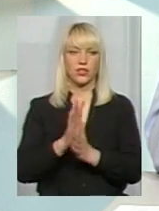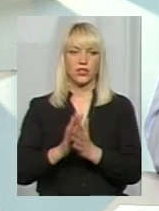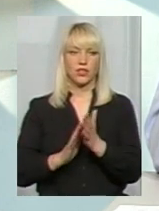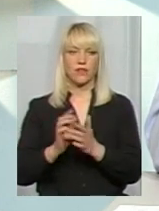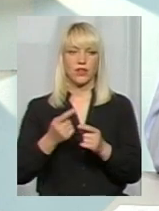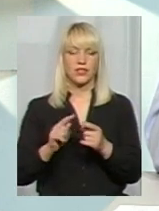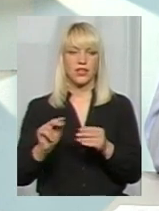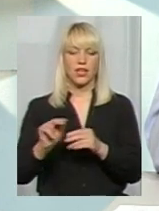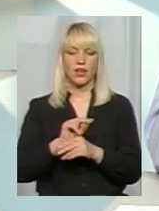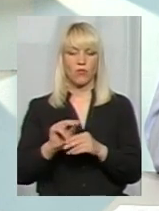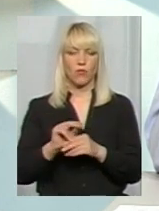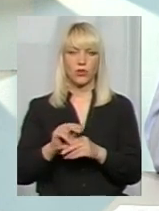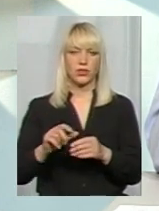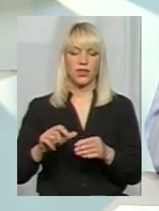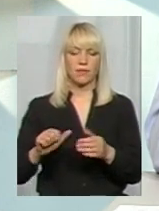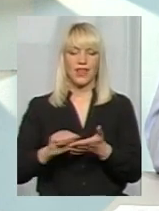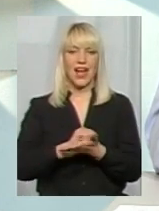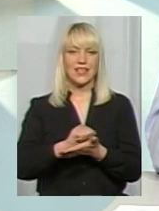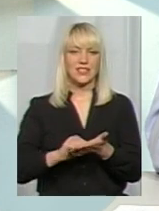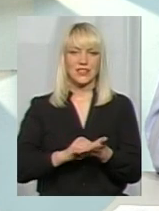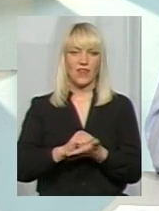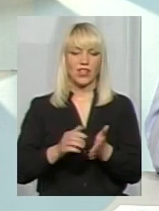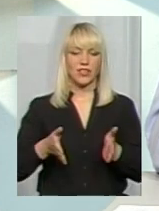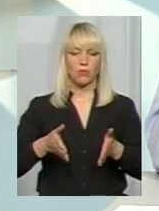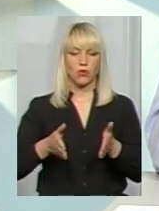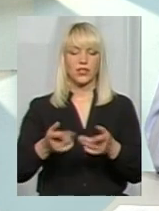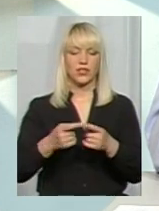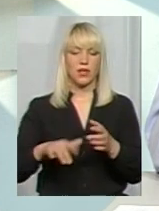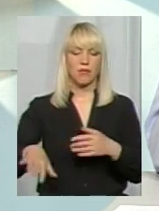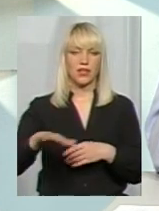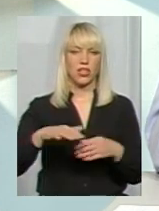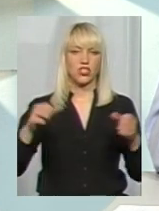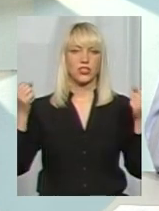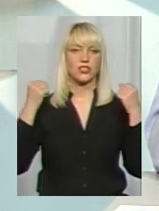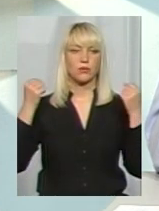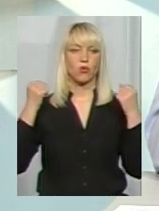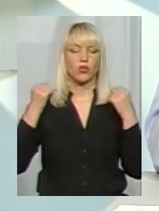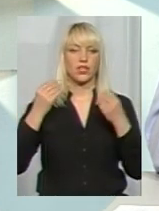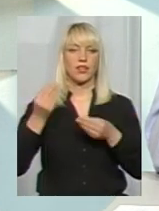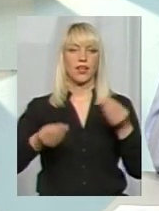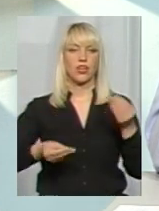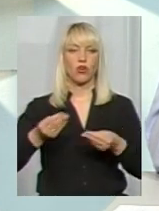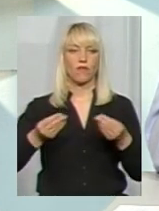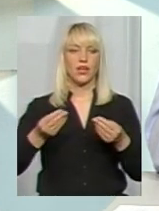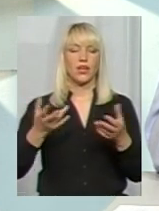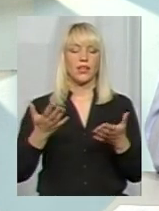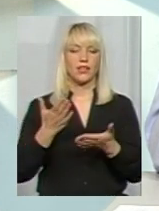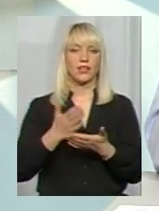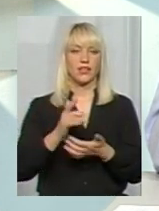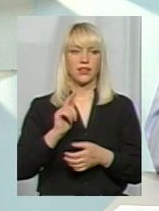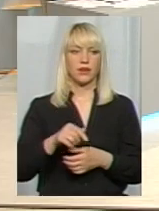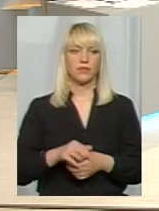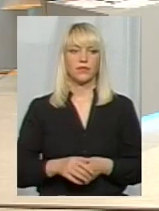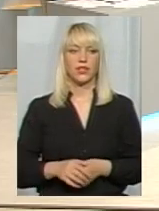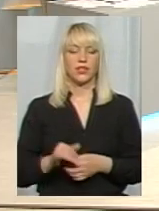ремонт асфальтового покриття, це і майданчики спортивні, і ігрові, які на них є. Я не буду довго